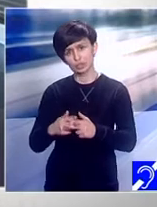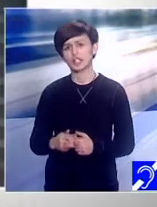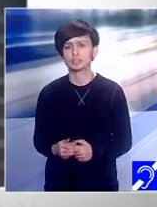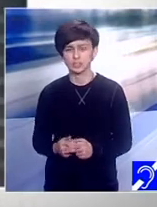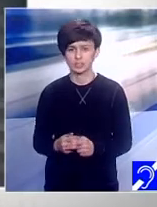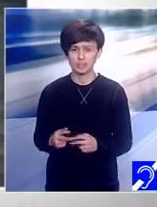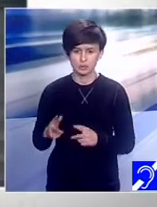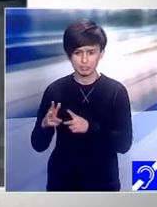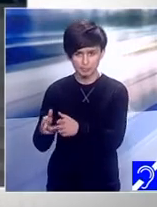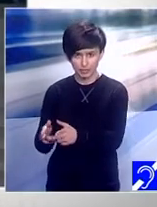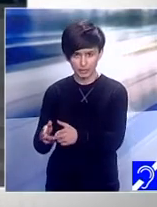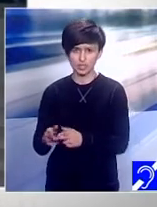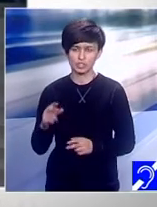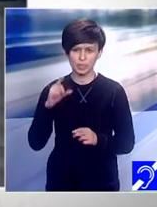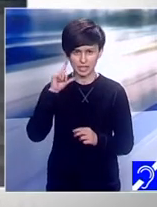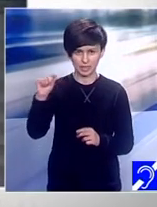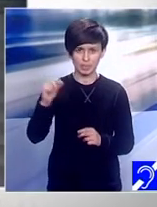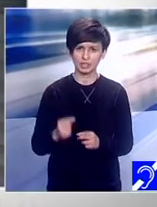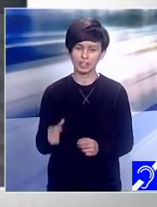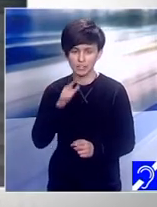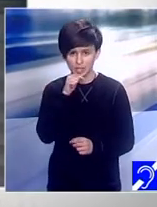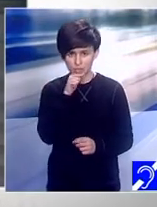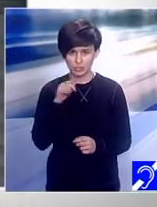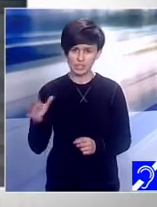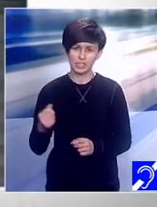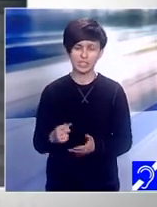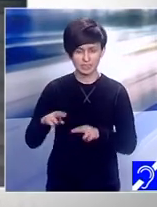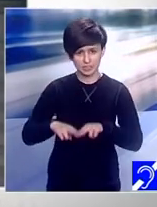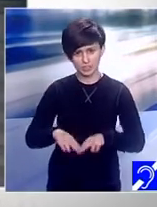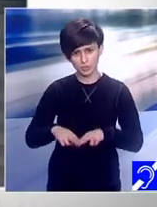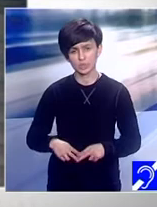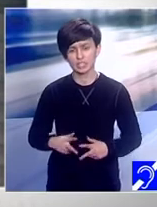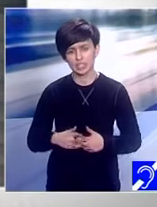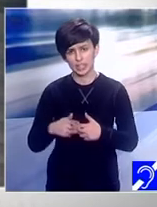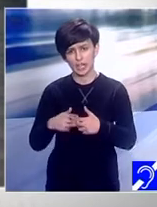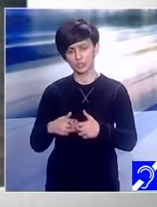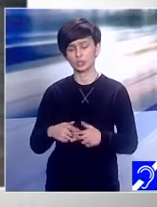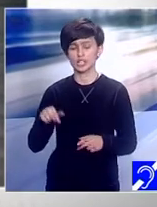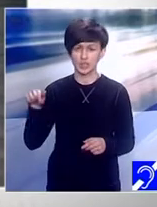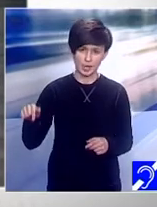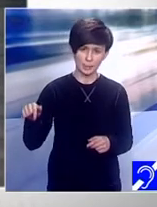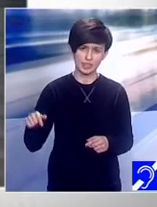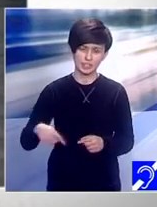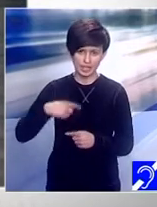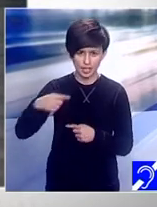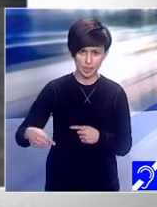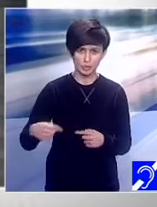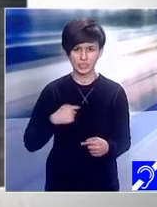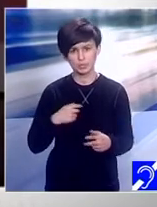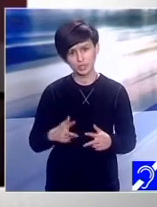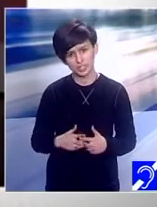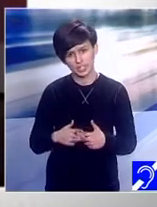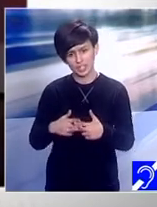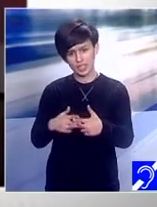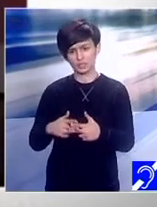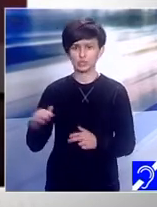ți-ai găsit tu aceste resurse, aceste capacități? Dar te ajuta în primul rând pe tine ca apoi să-l poți ajuta pe Nicolaas?